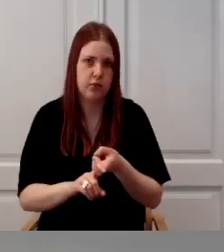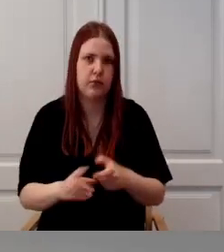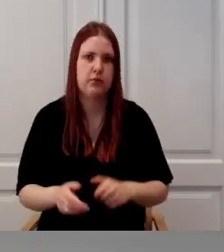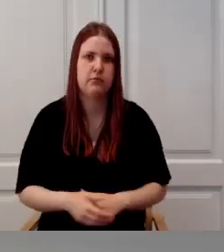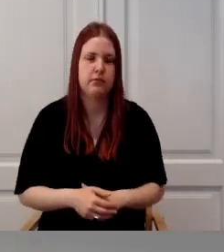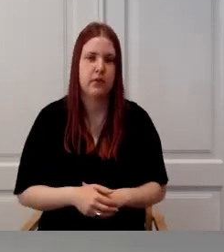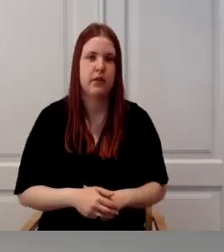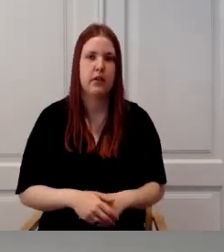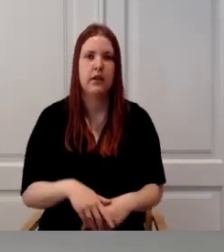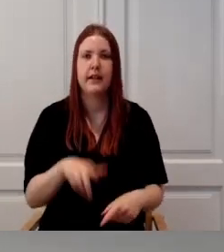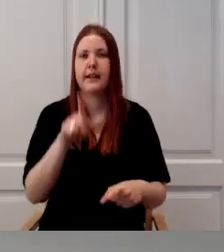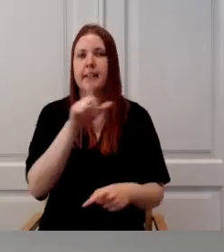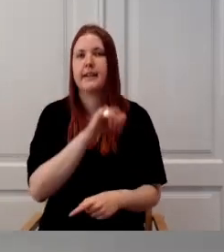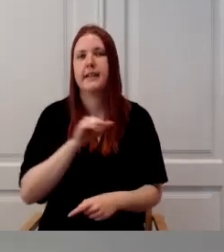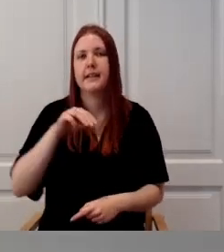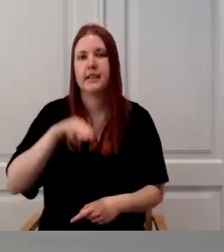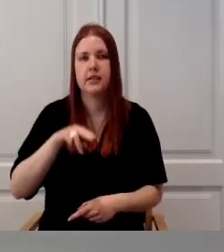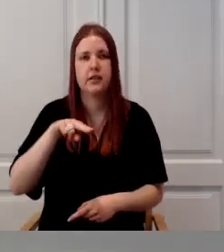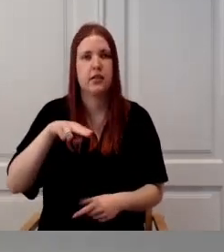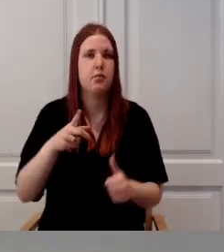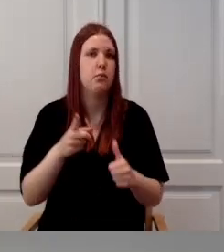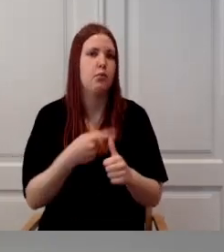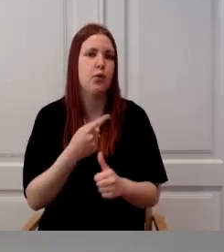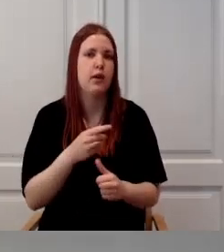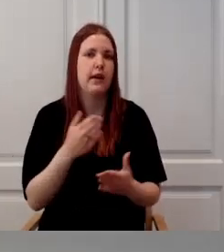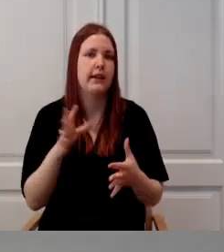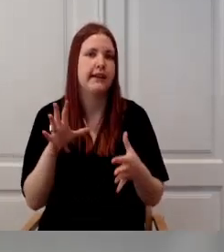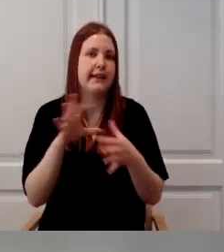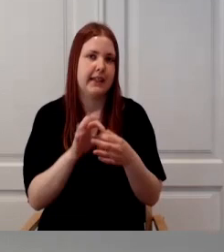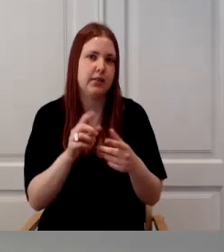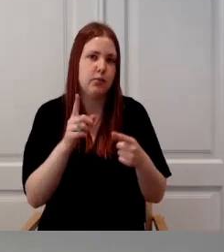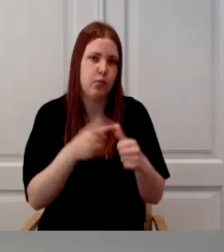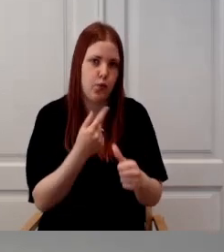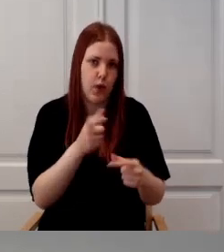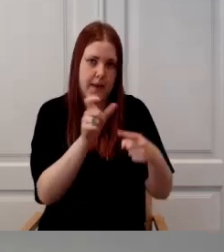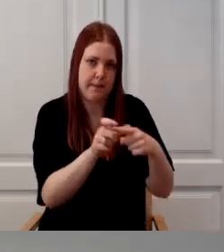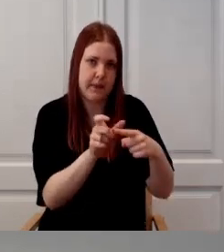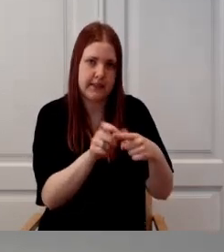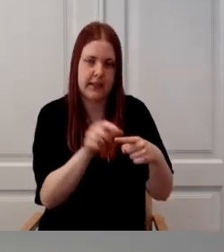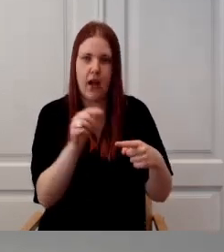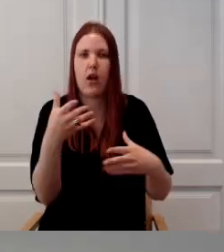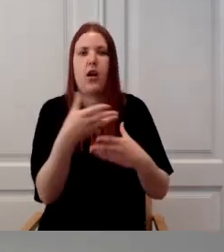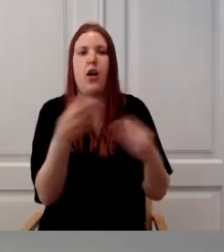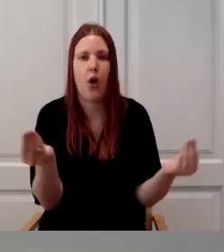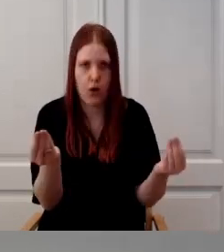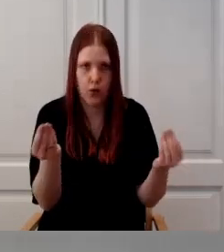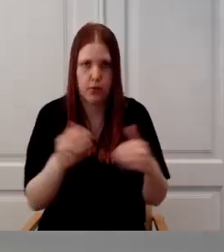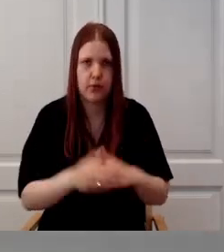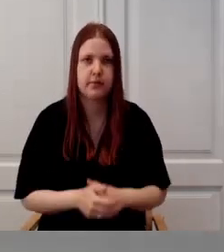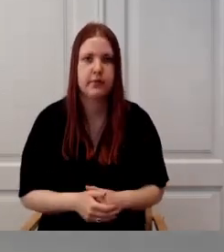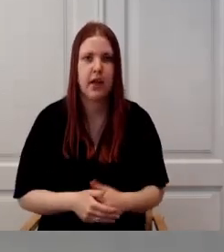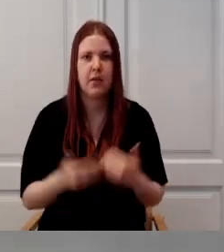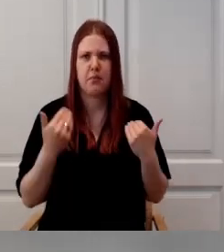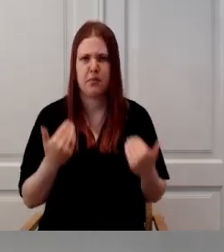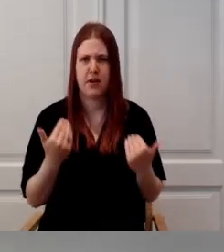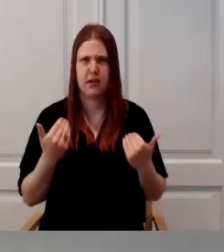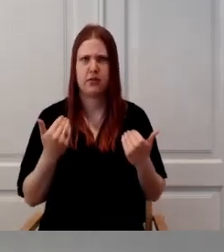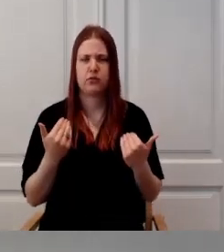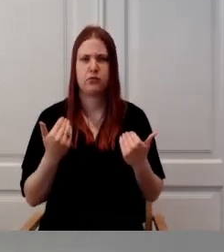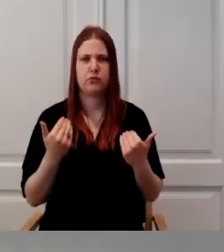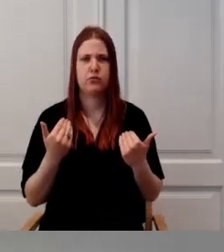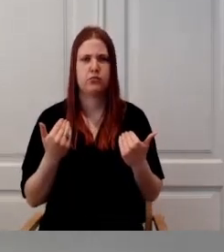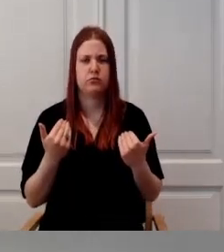all mõistetakse erinevate funksiooni kõrvale kallete koos eksisteerimist. Praegu on tihti jäänud selline arusaam